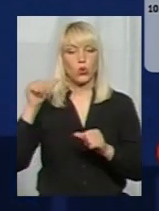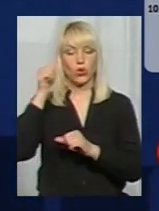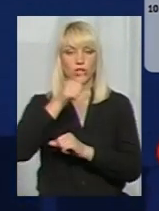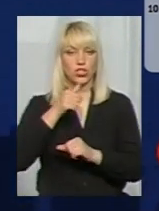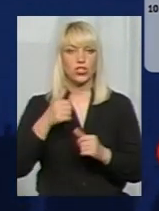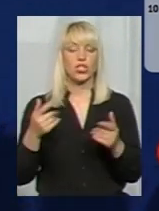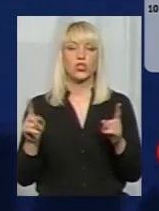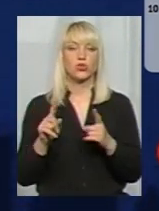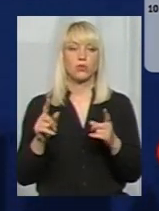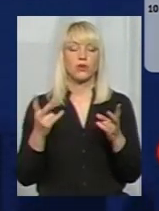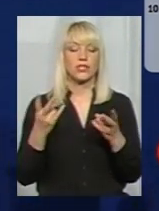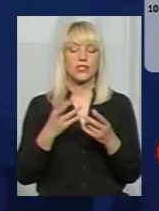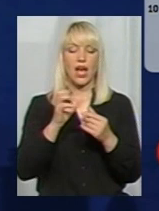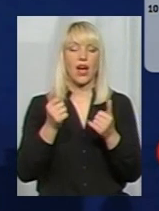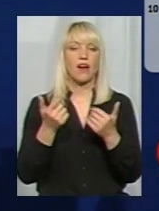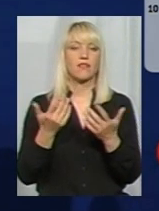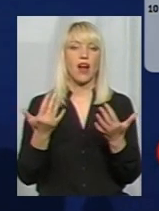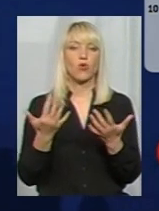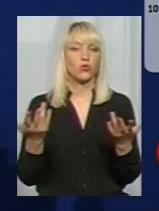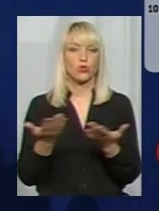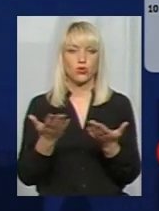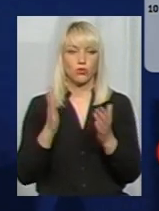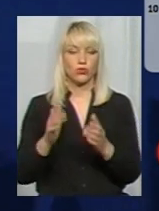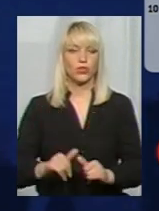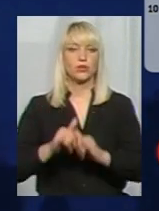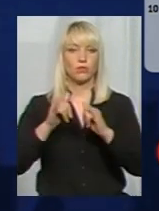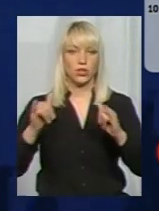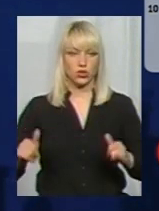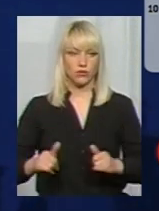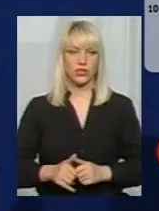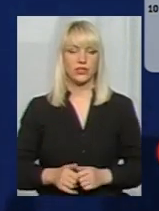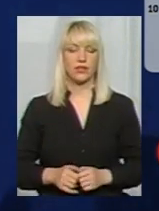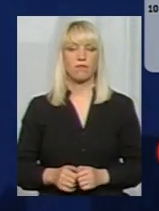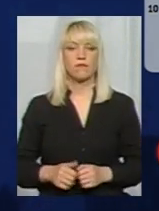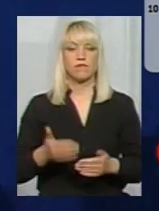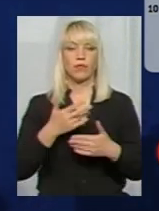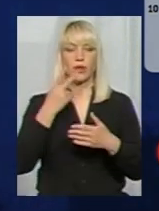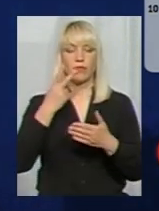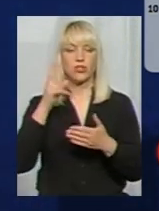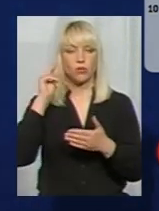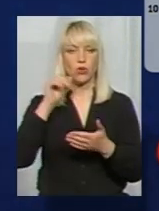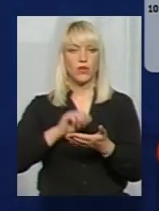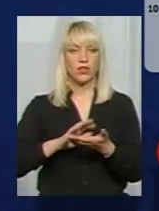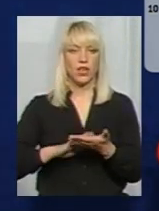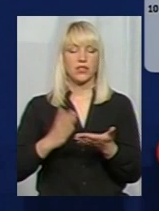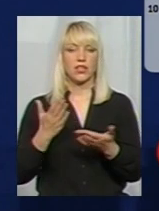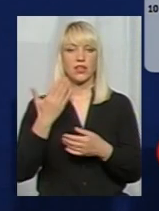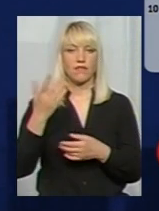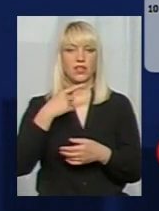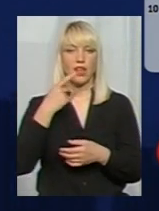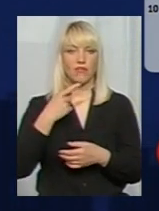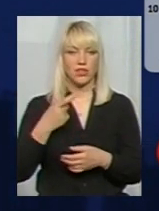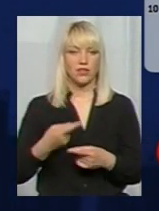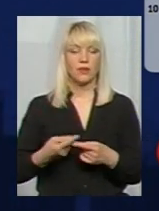рахунок чого має збільшуватись кількість відпочилих і оздоровленням? Ми дивимося на дані, які ви навели, це